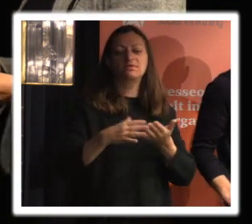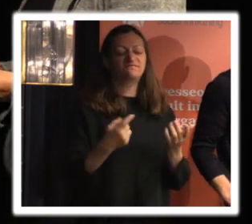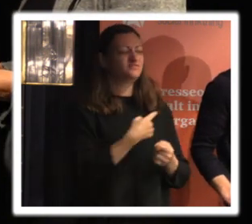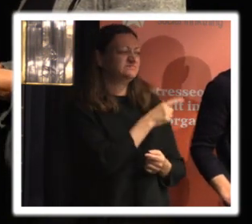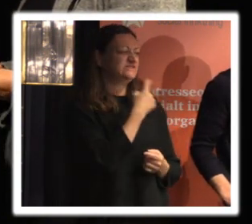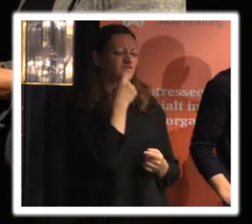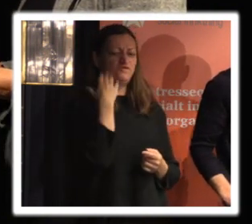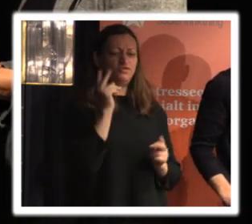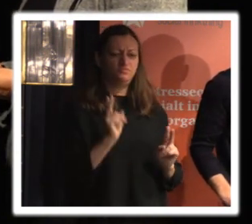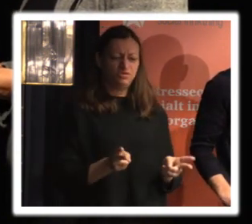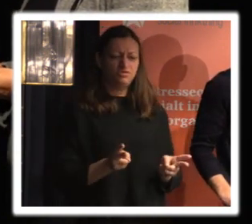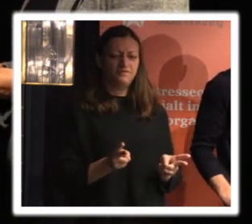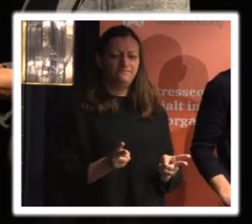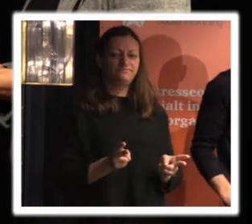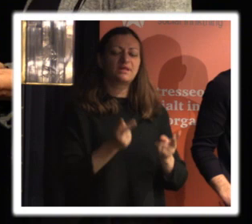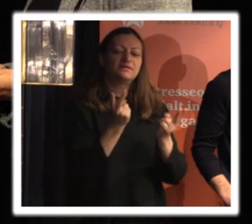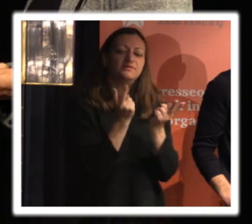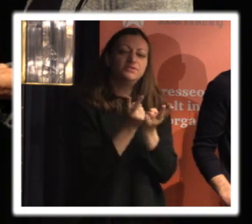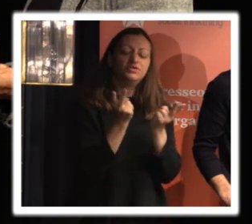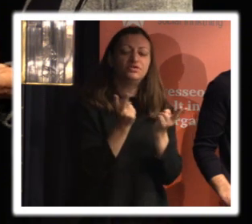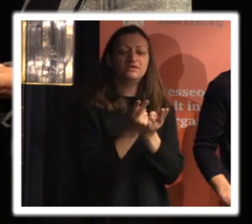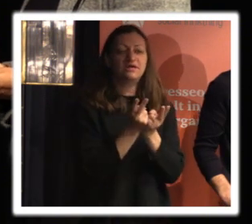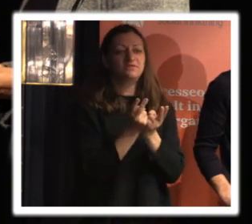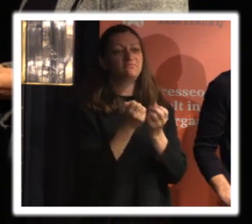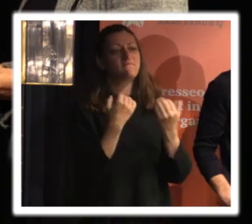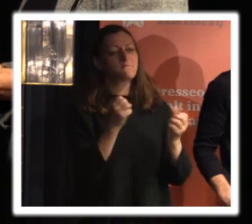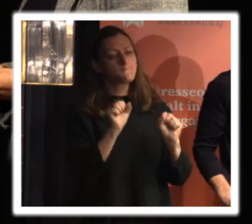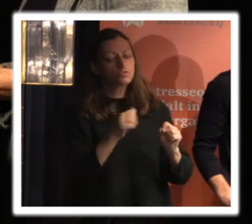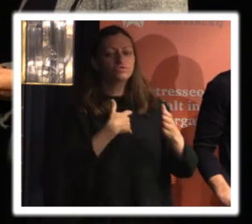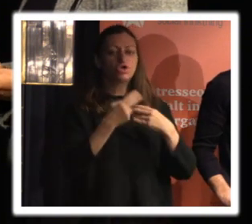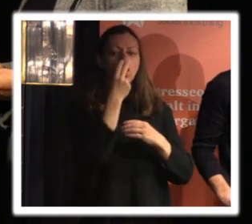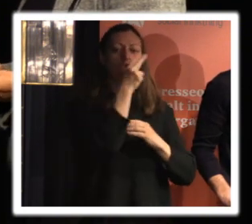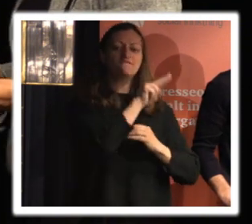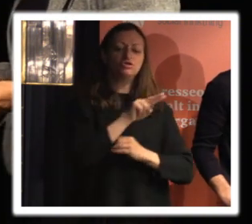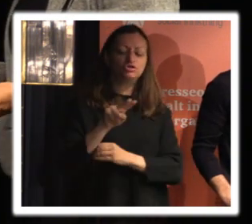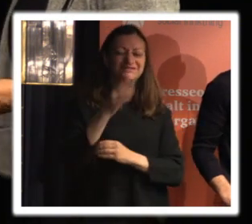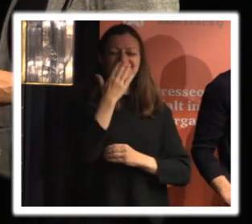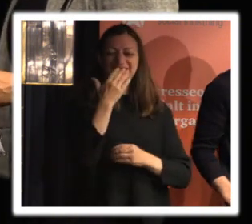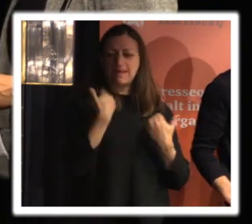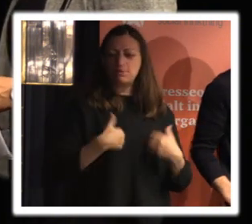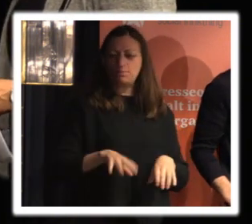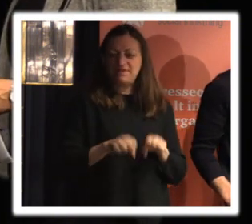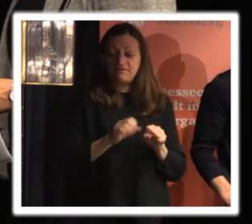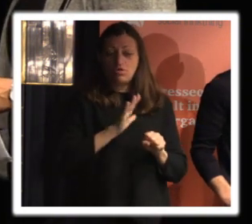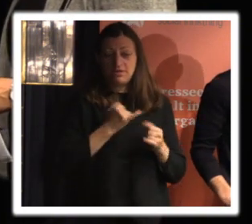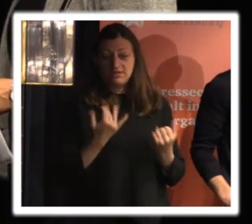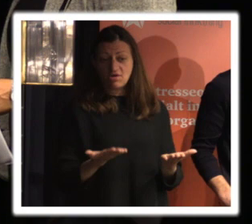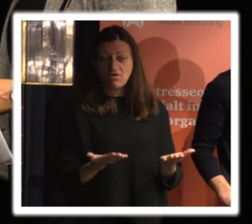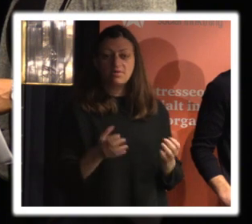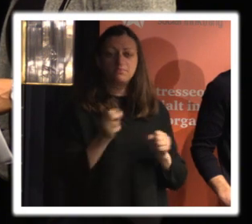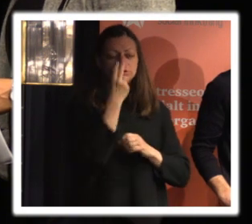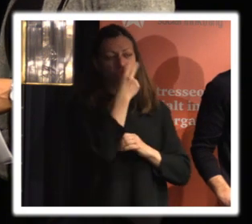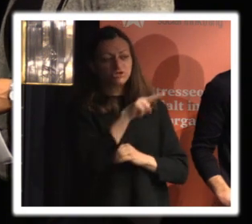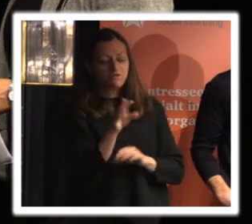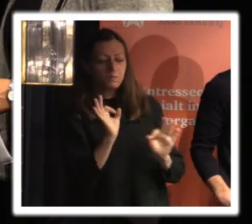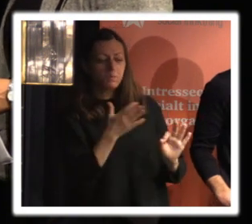kort att alltså det innebär ju ändå att man får göra en översyn över vilka personuppgifter man har idag man får se över